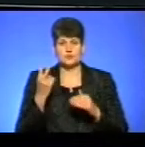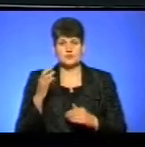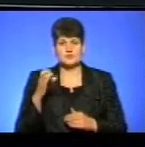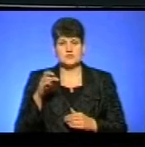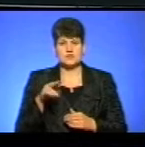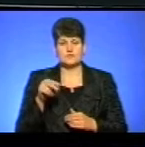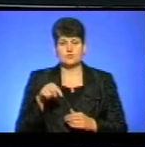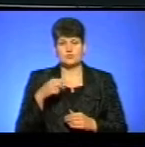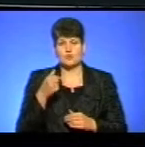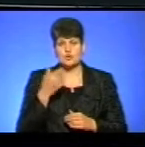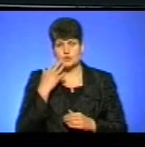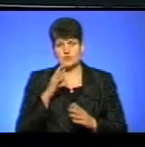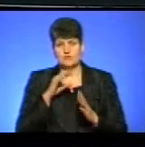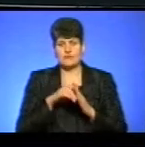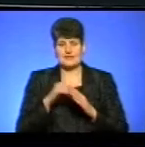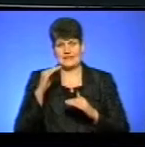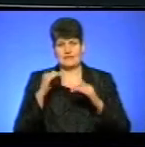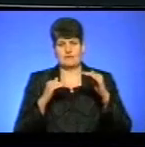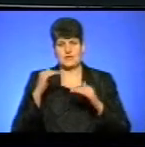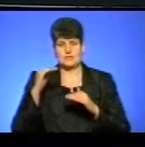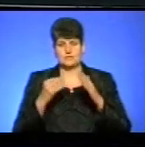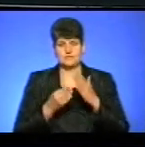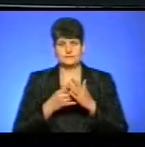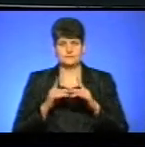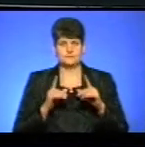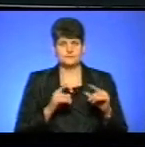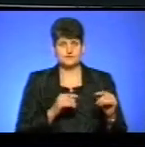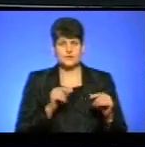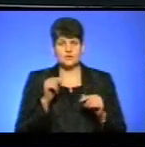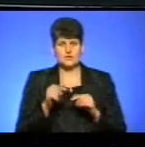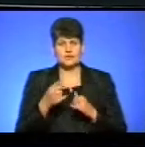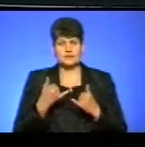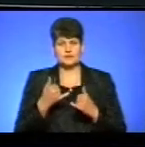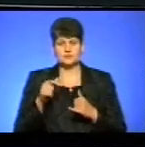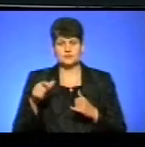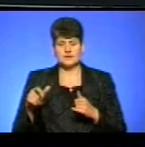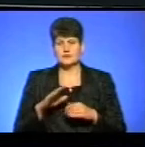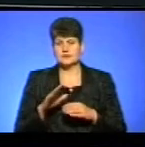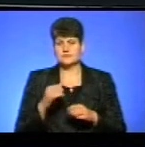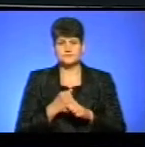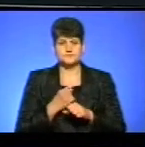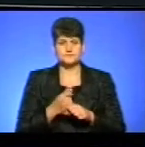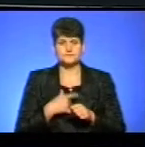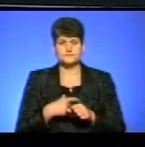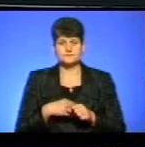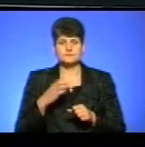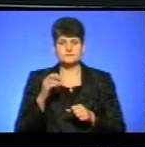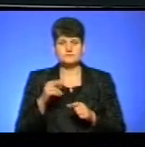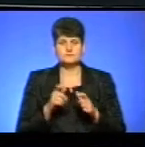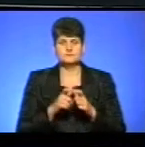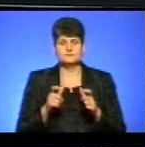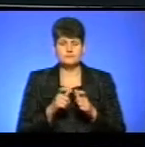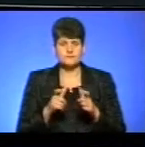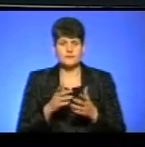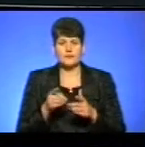року, коли міська рада ввела диференційований тариф на проїзд. Тоді для пасажирів, які не виготовили соціальної картки тернополянина, чи